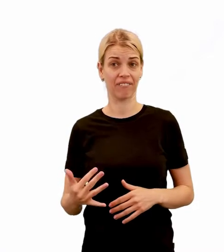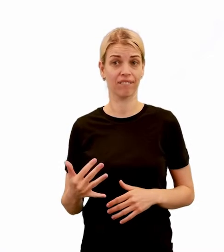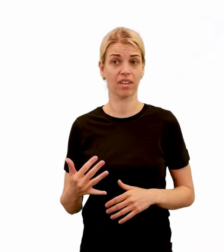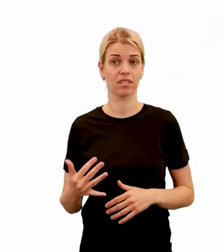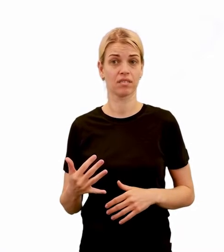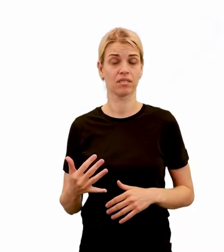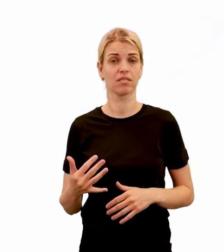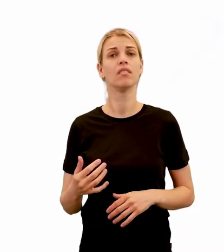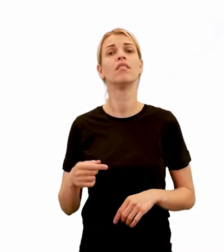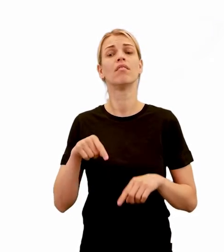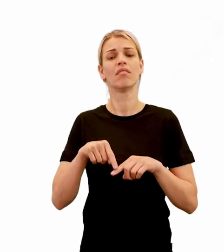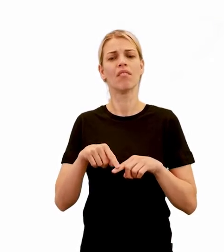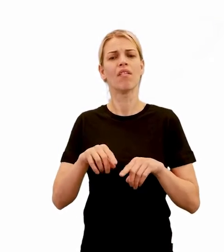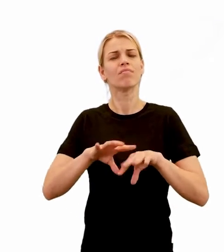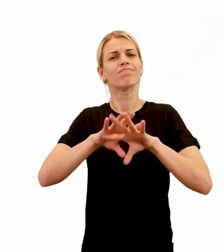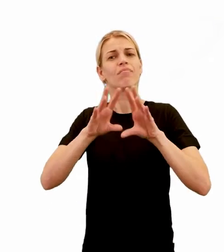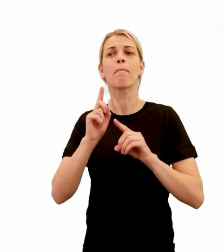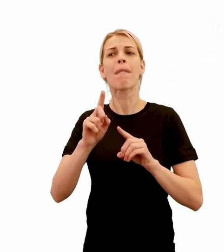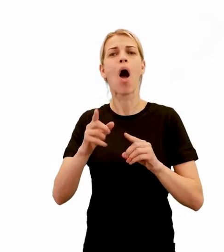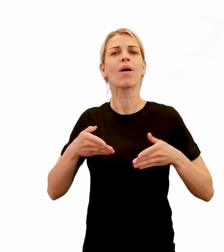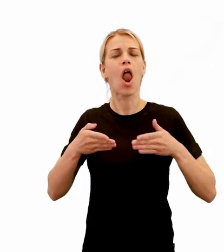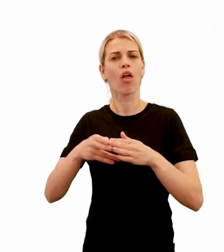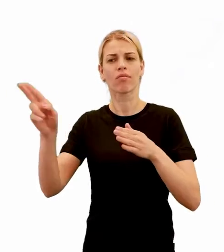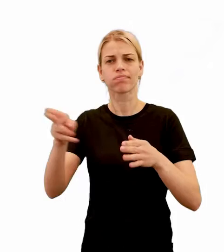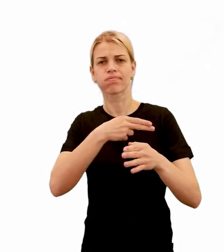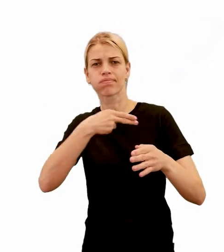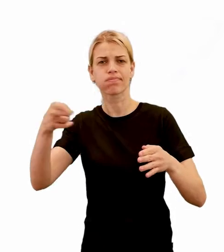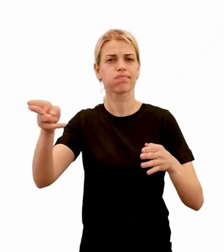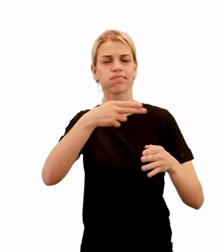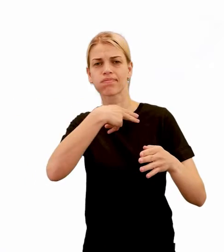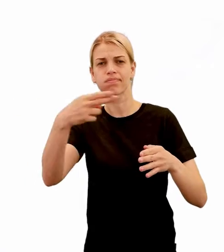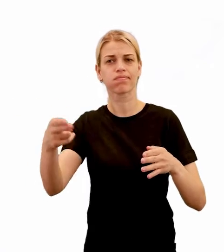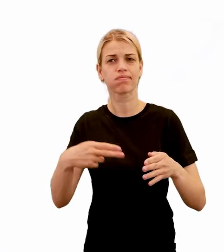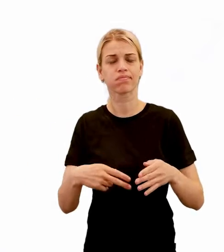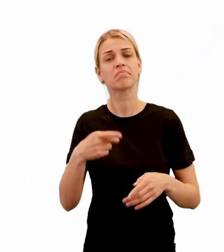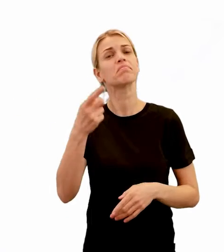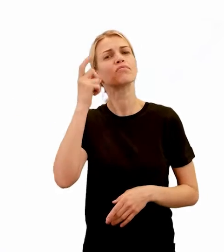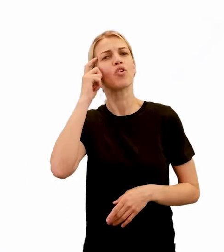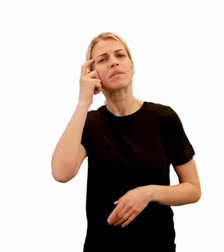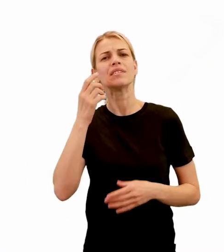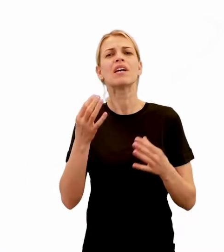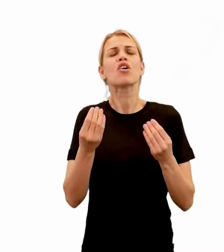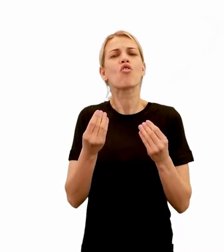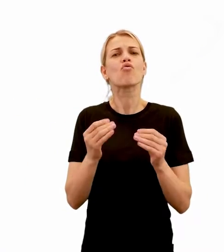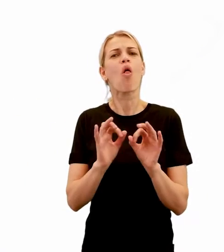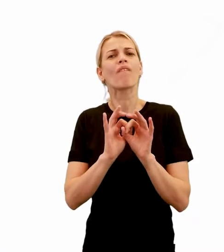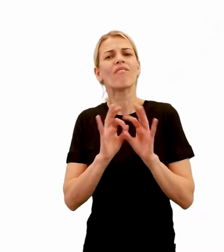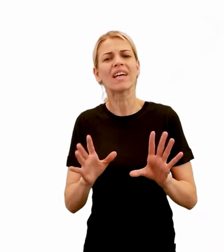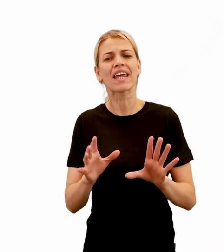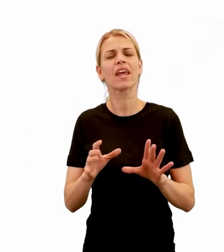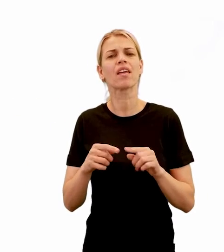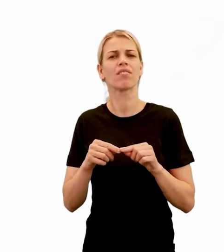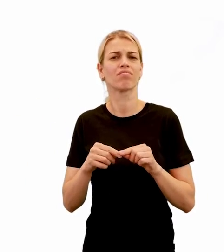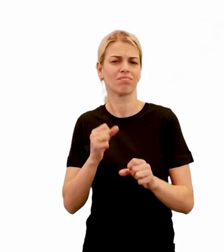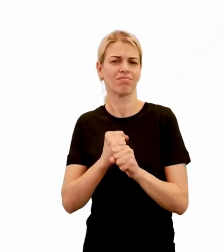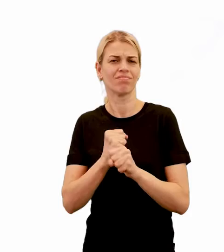by sme mali natrieť túto loď. Čo myslíte, koľko by trvalo srdcu, než by načerpalo dostatočné množstvo krvi,